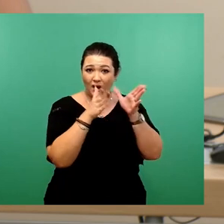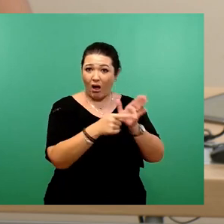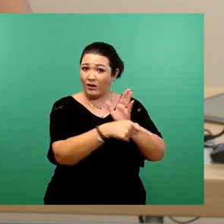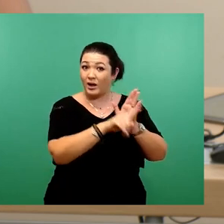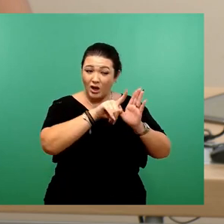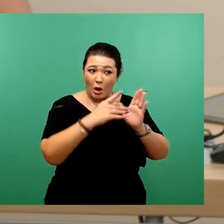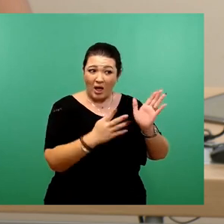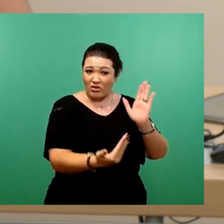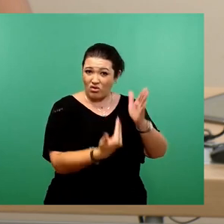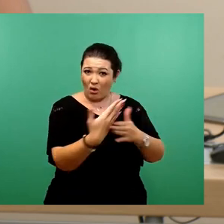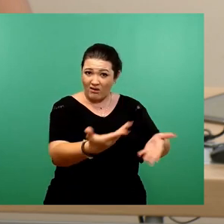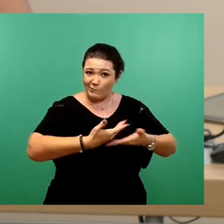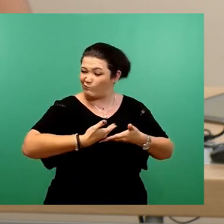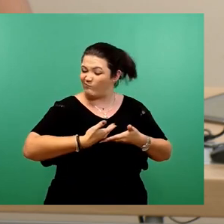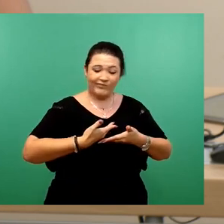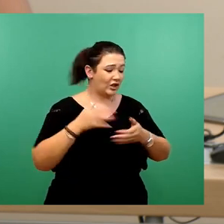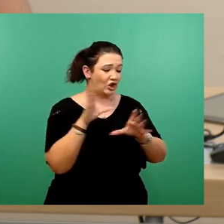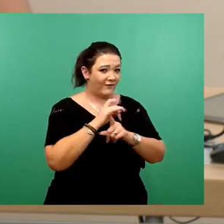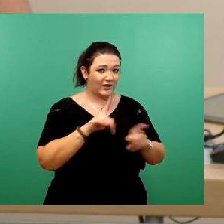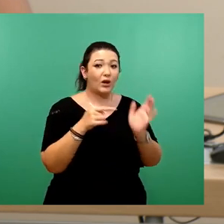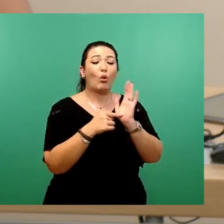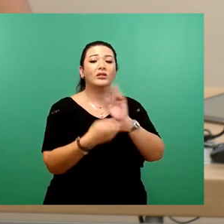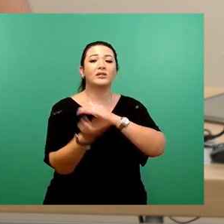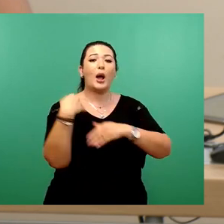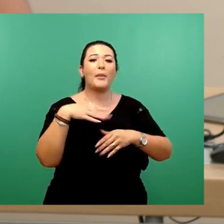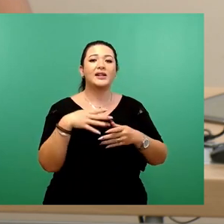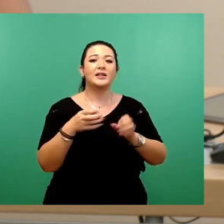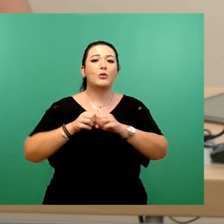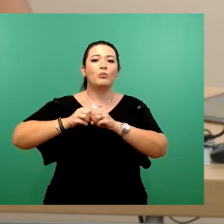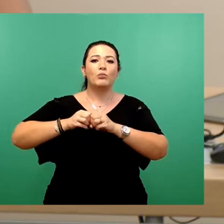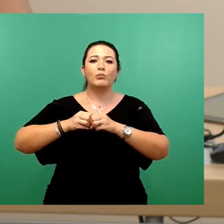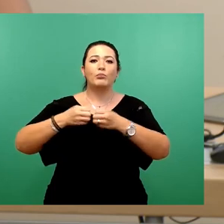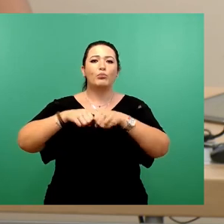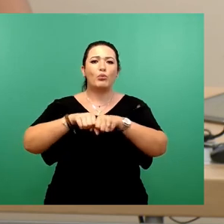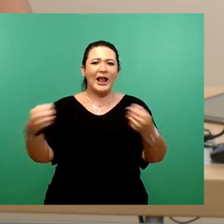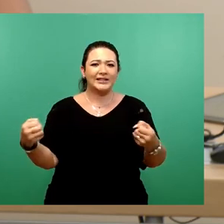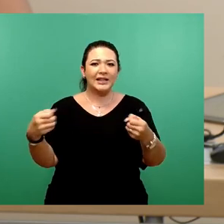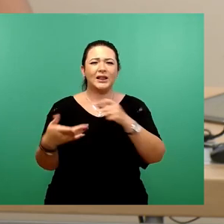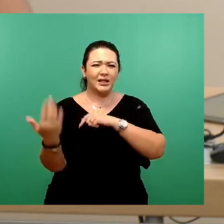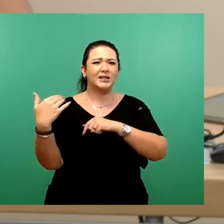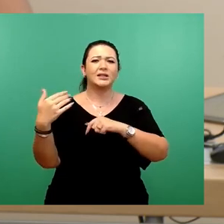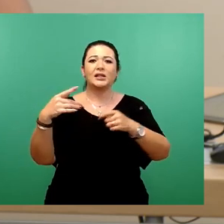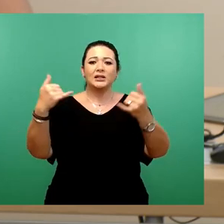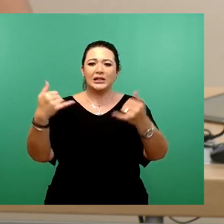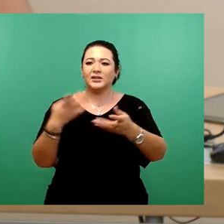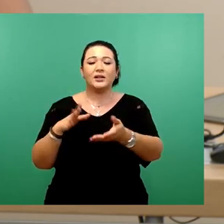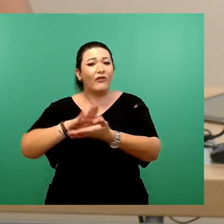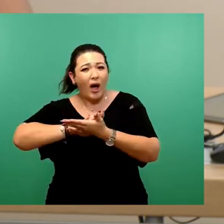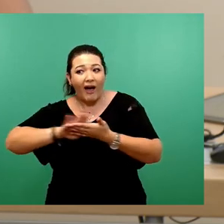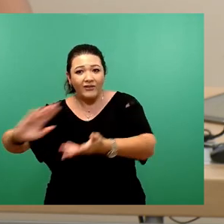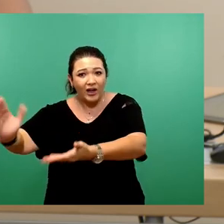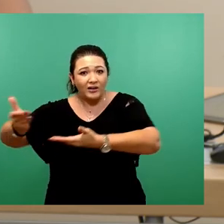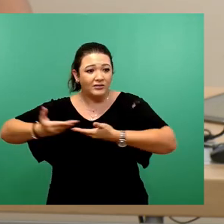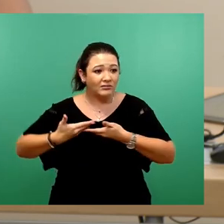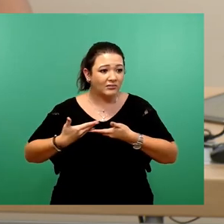Großbritannien ja nicht mal zur EU gehört und die Zollbestimmungen tatsächlich das Ganze immens verteuern